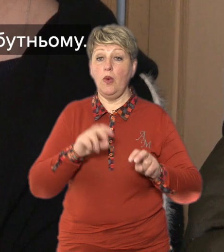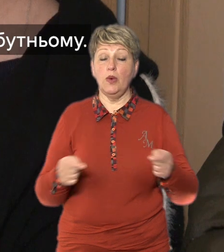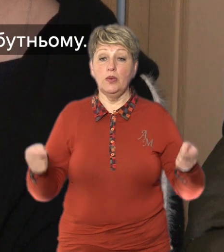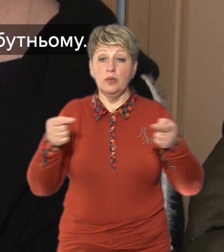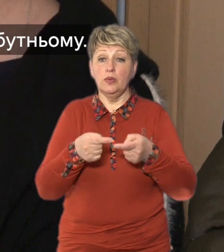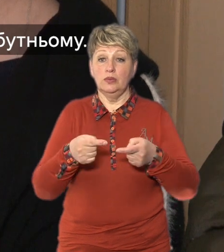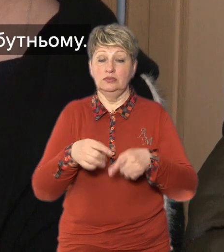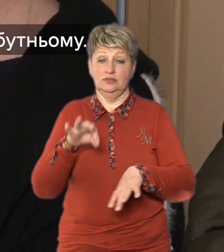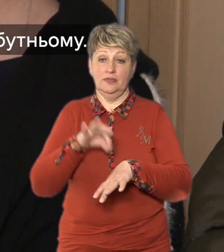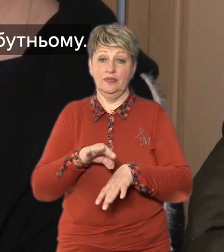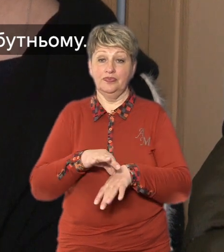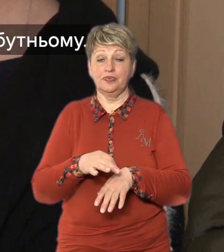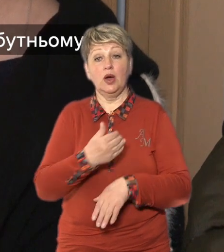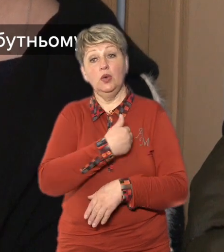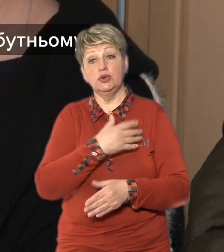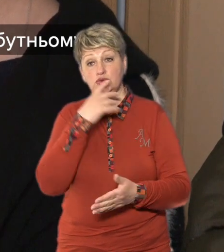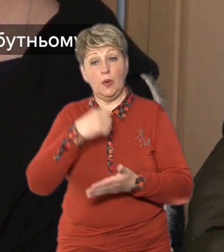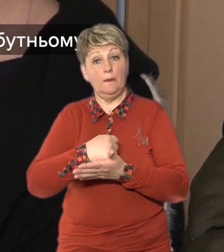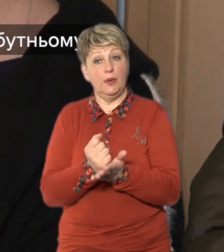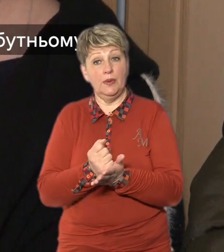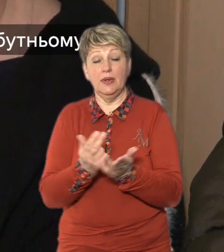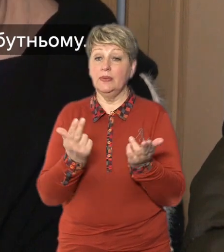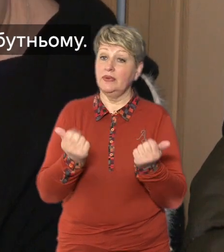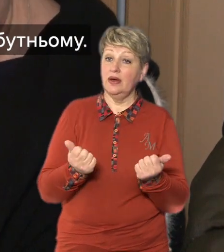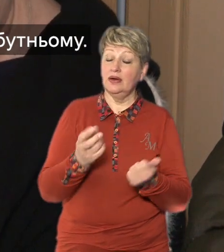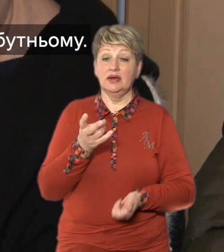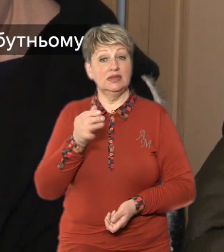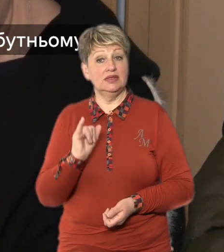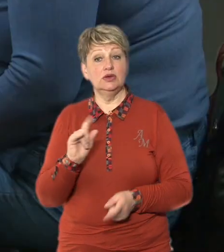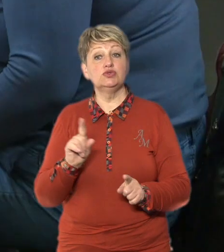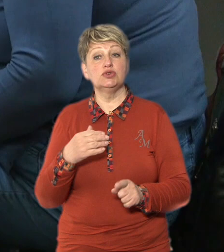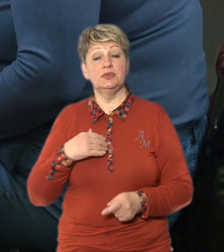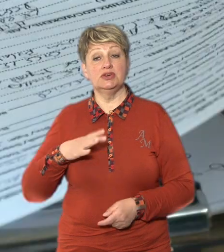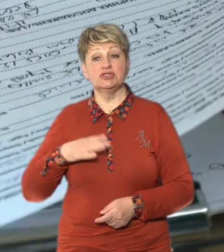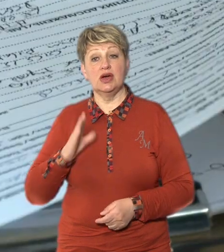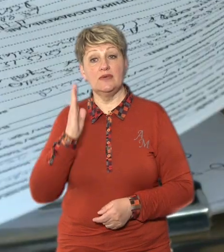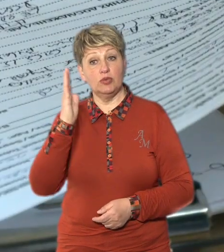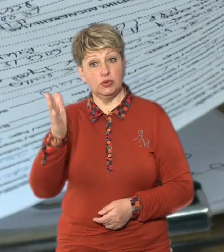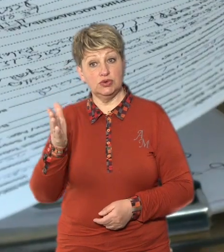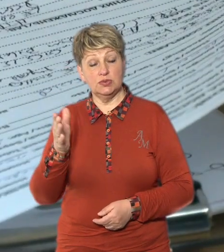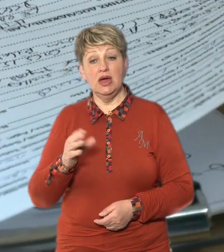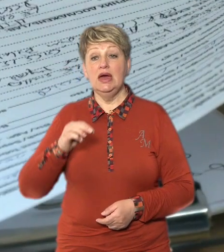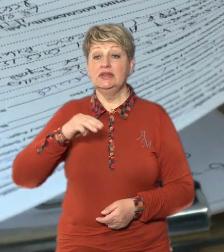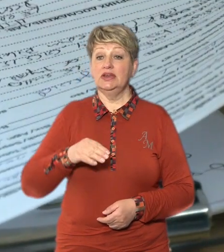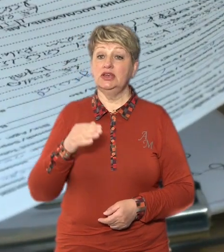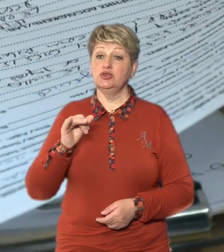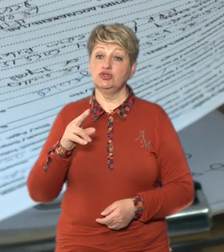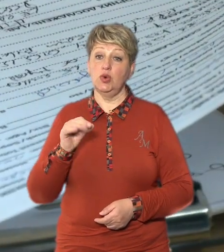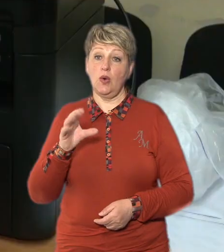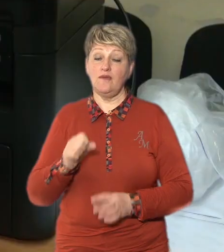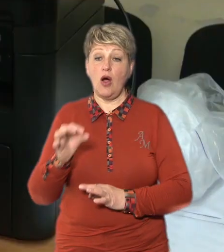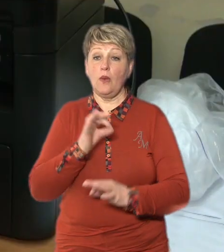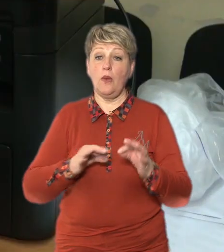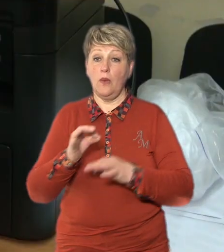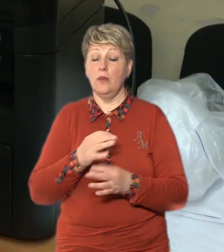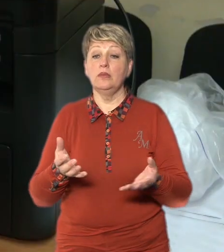підтвердження так чи не так чого мені чекати в будущее дякую Тетяна Жукова консультацію отримала